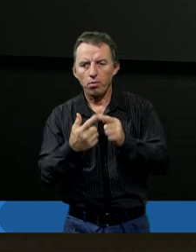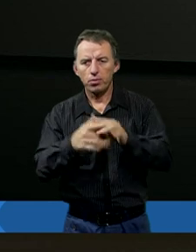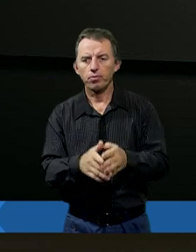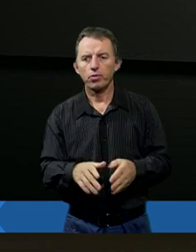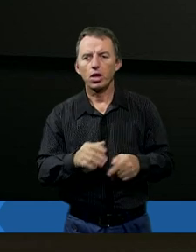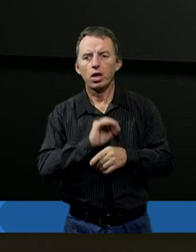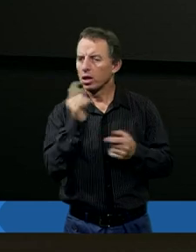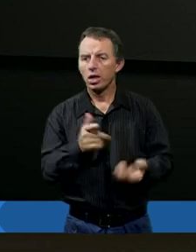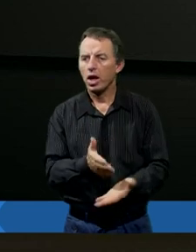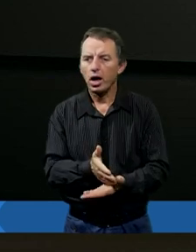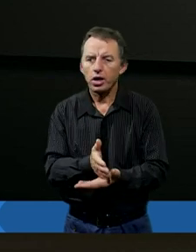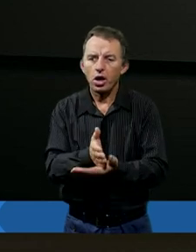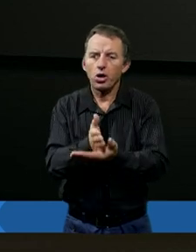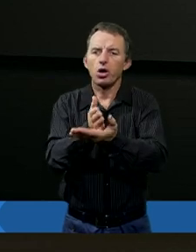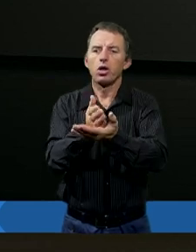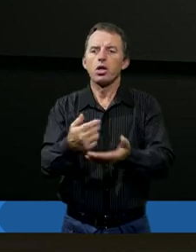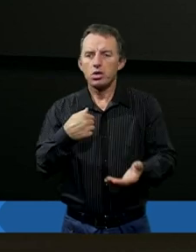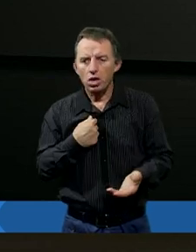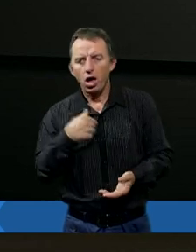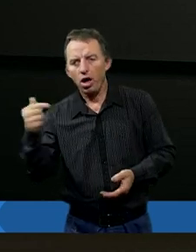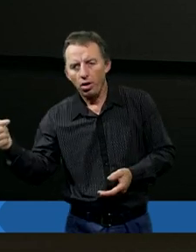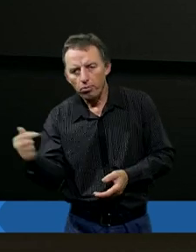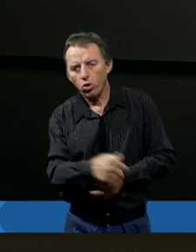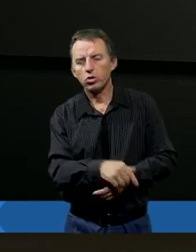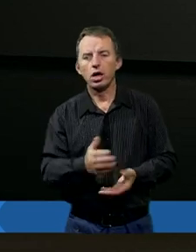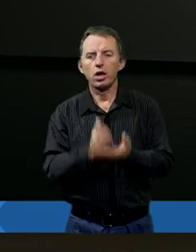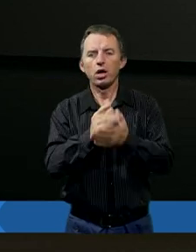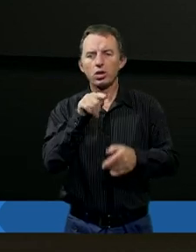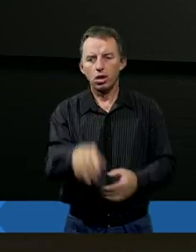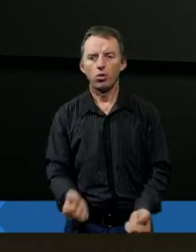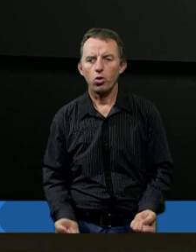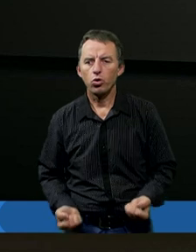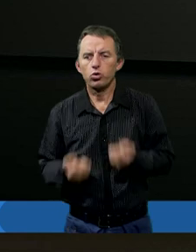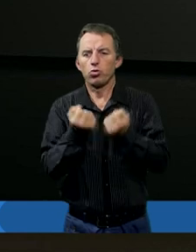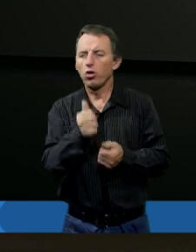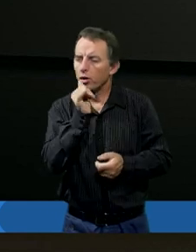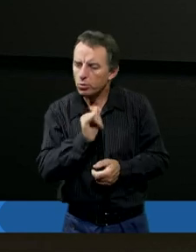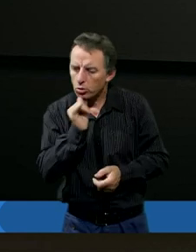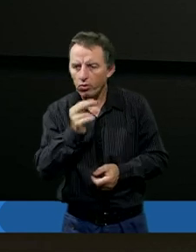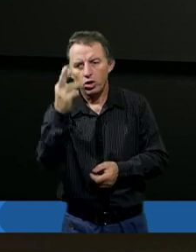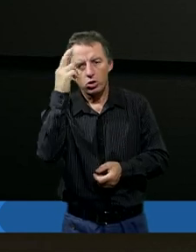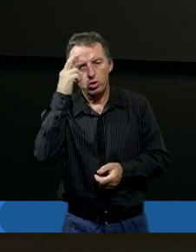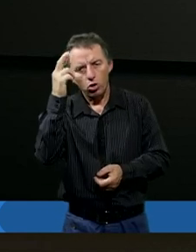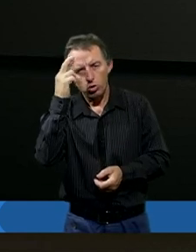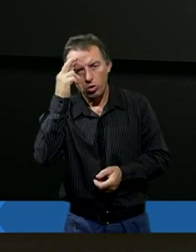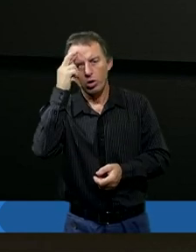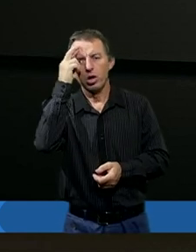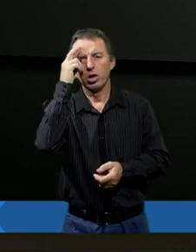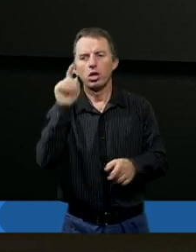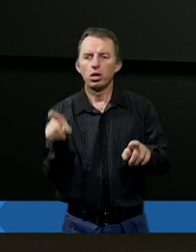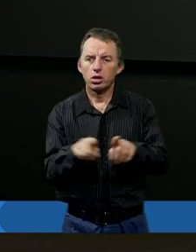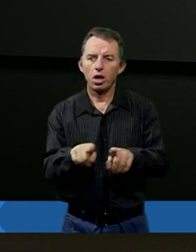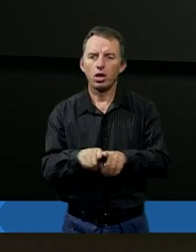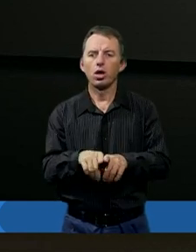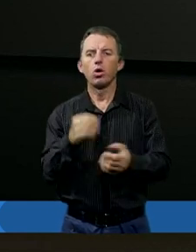kompletnie, psychicznie z tym nie radzi. Ja z kolei muszę sobie radzić z tym, żeby usiłować ją zrozumieć. I też